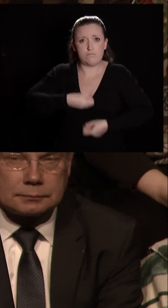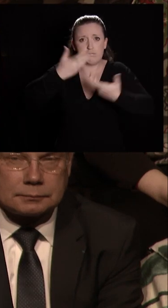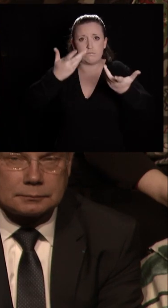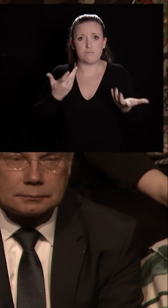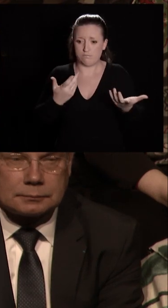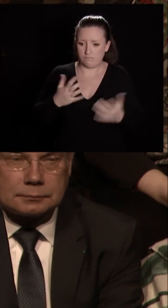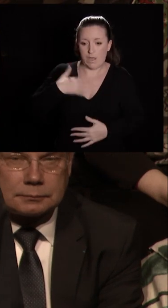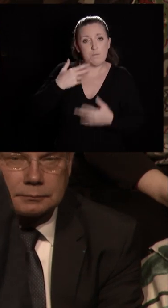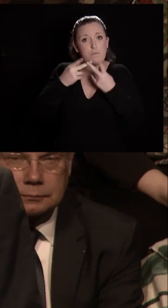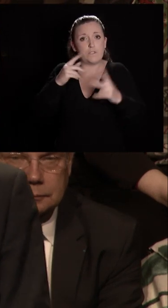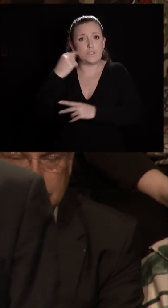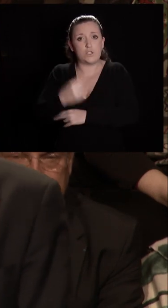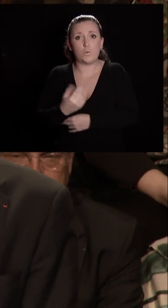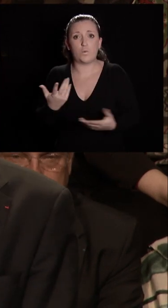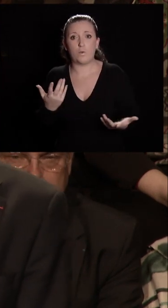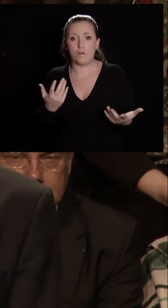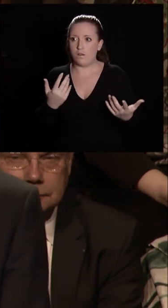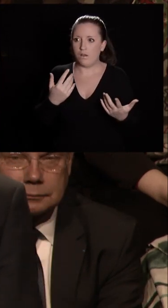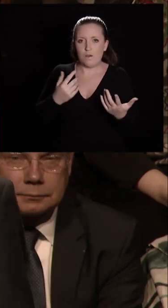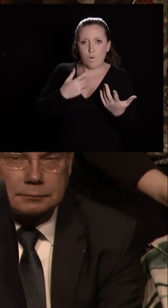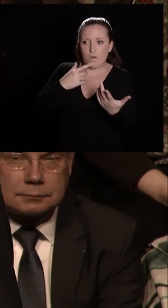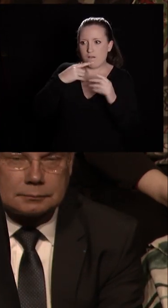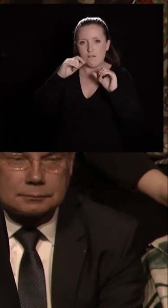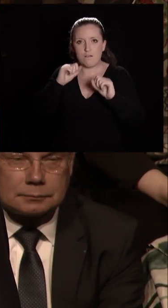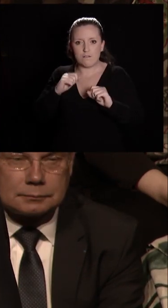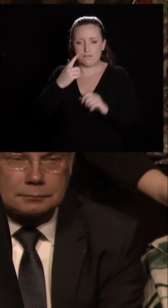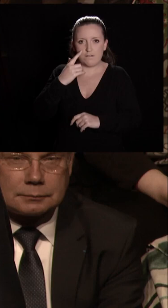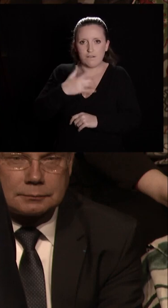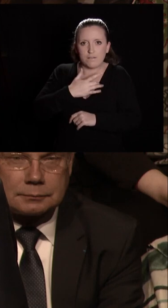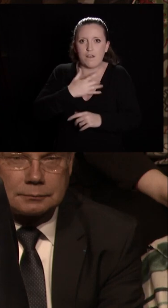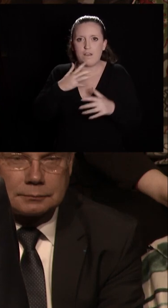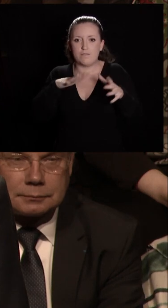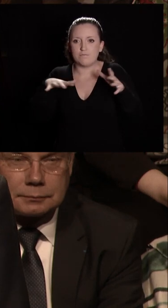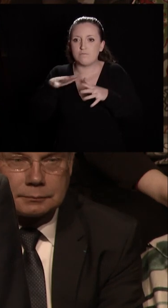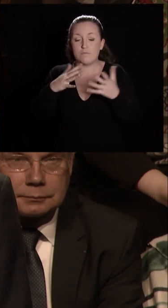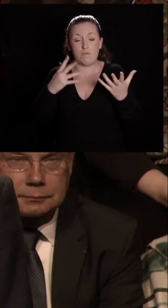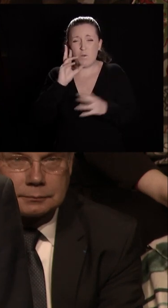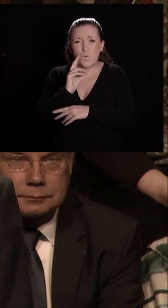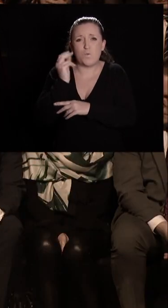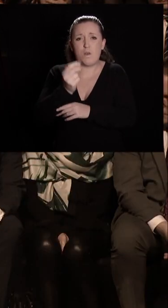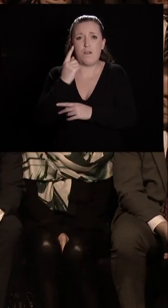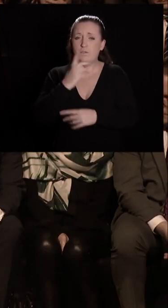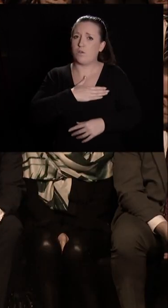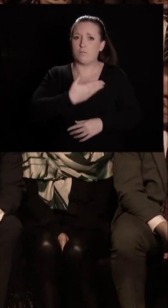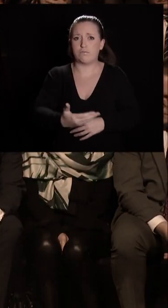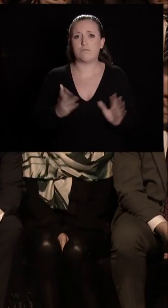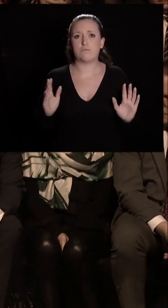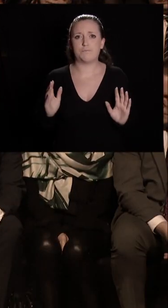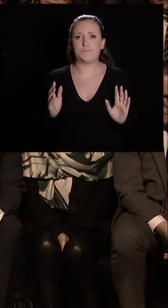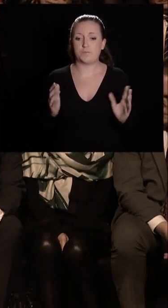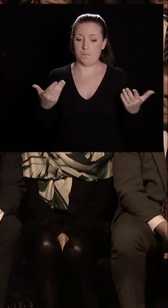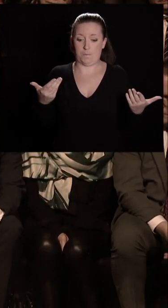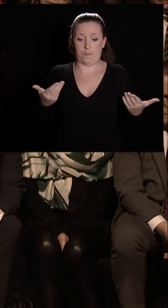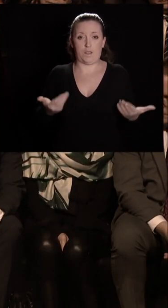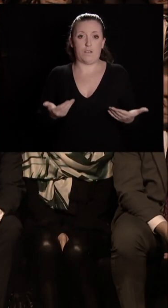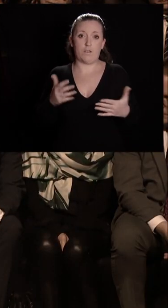aime leur ville, croit en ses atouts, avec un grand humanisme et de grande qualité de cœur. A cet instant, je veux